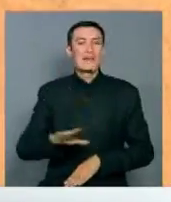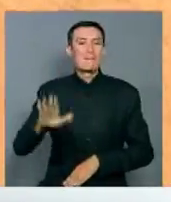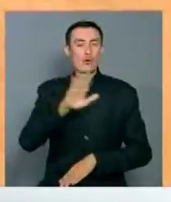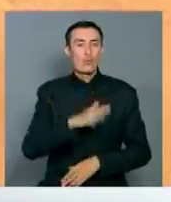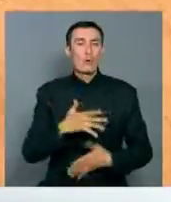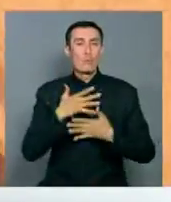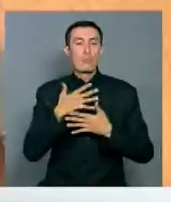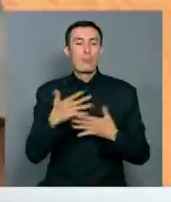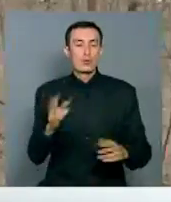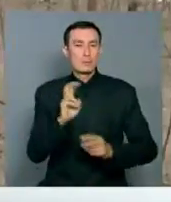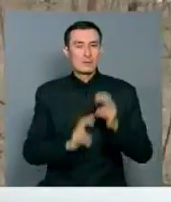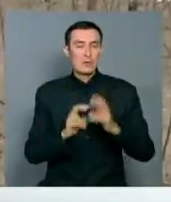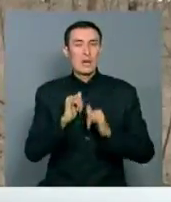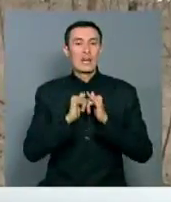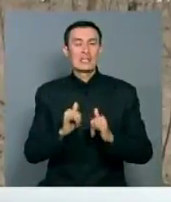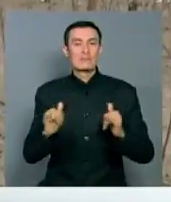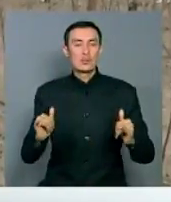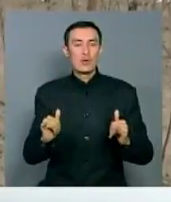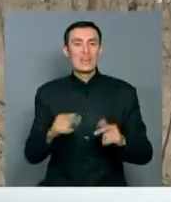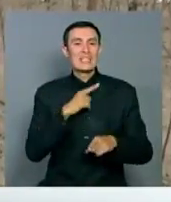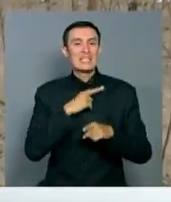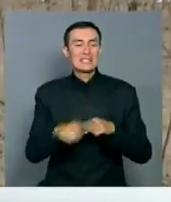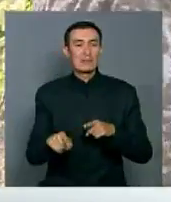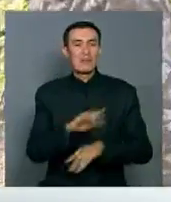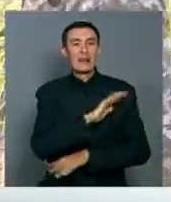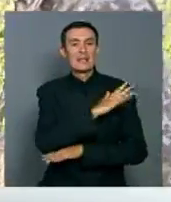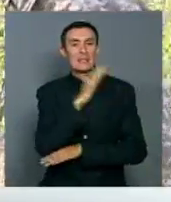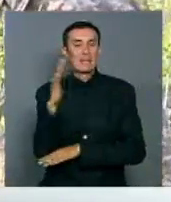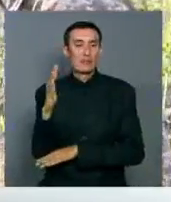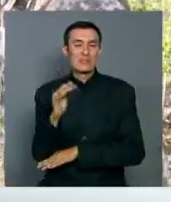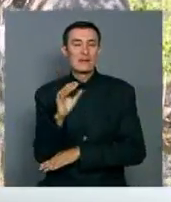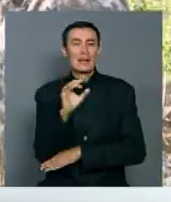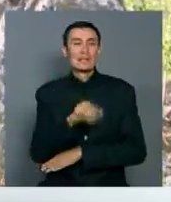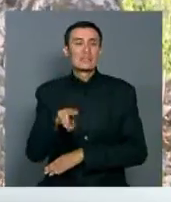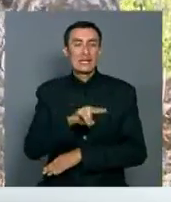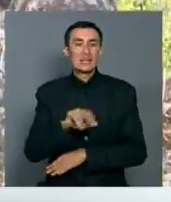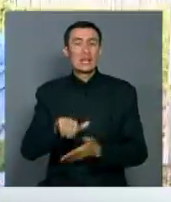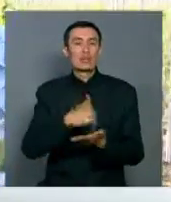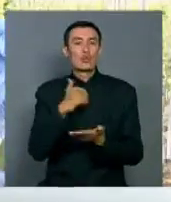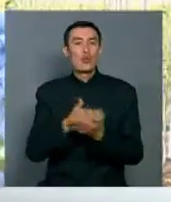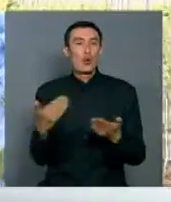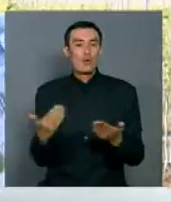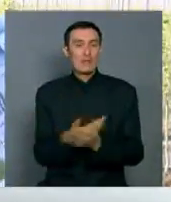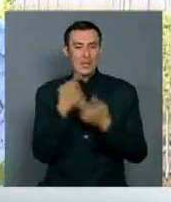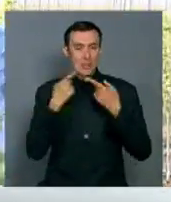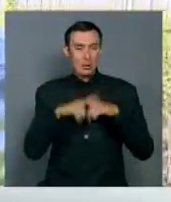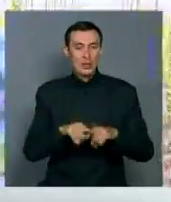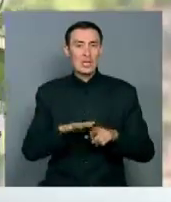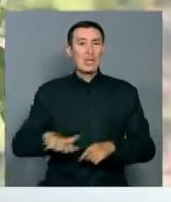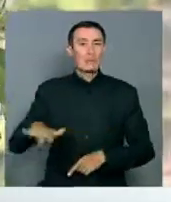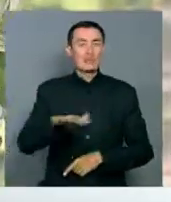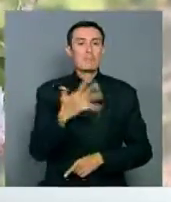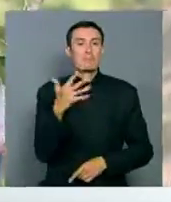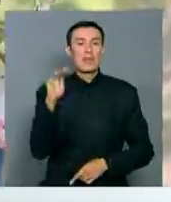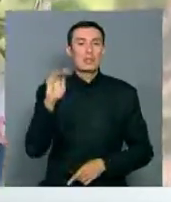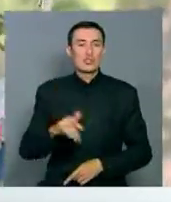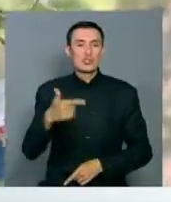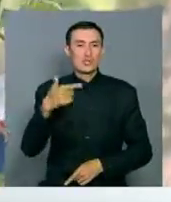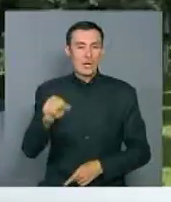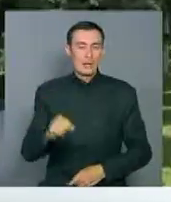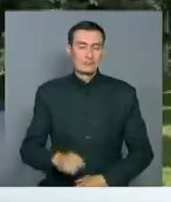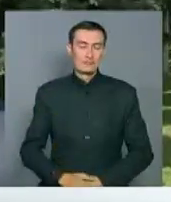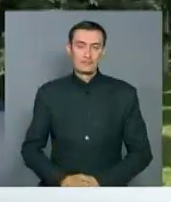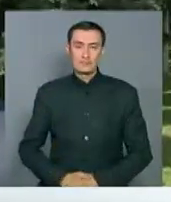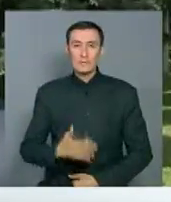Сейчас полным ходом идет работа по развитию интенсивного садоводства. Сады на основе инновационной технологии высажены на площади почти в 5000 гектаров.